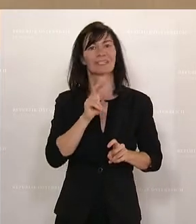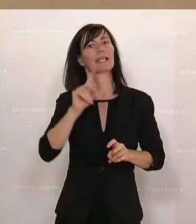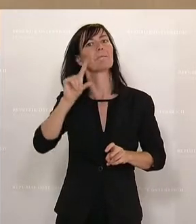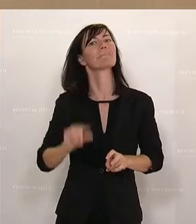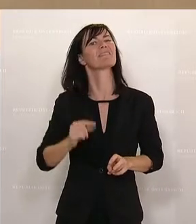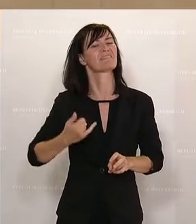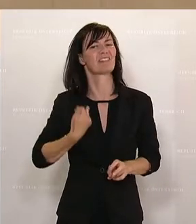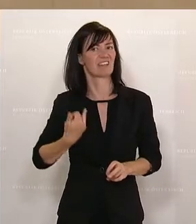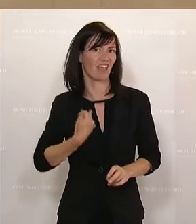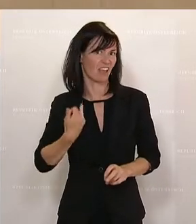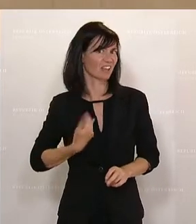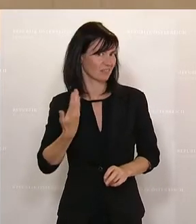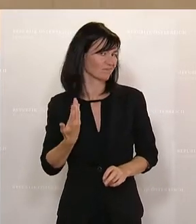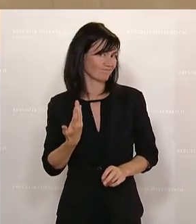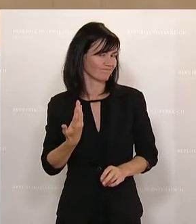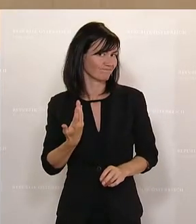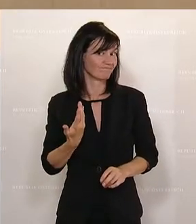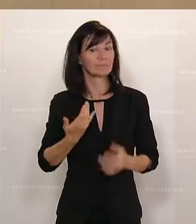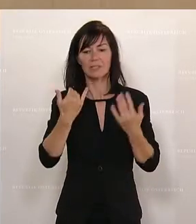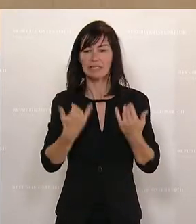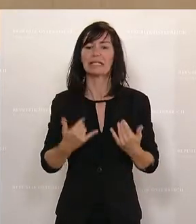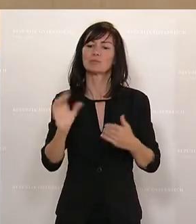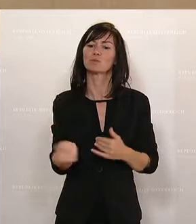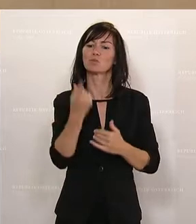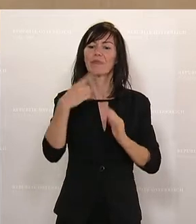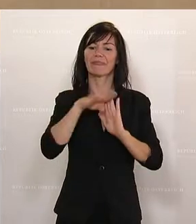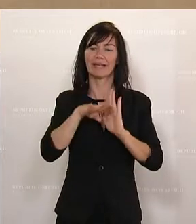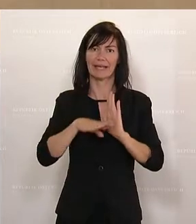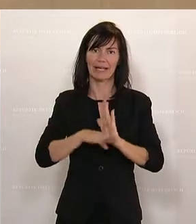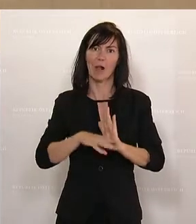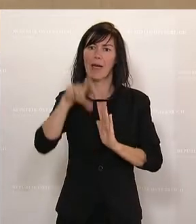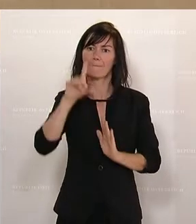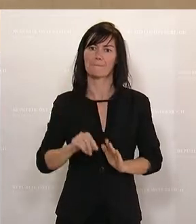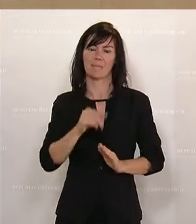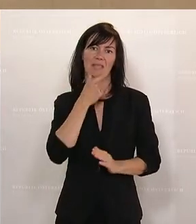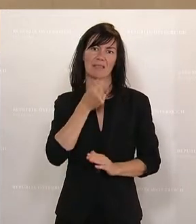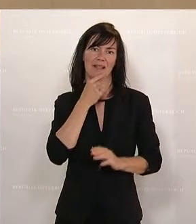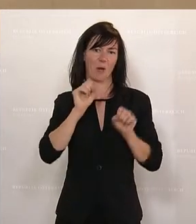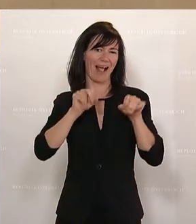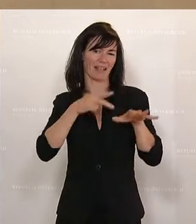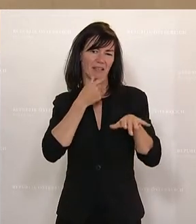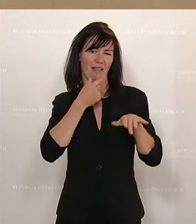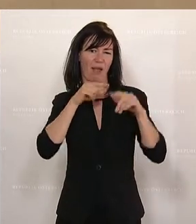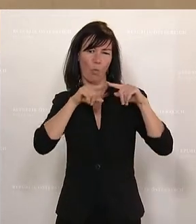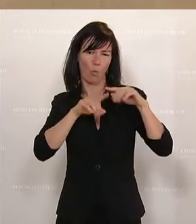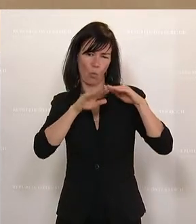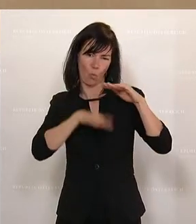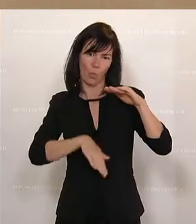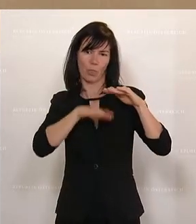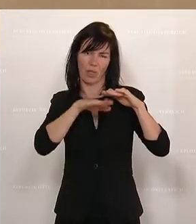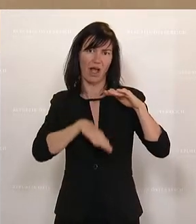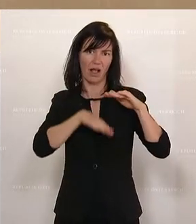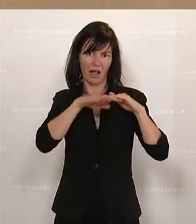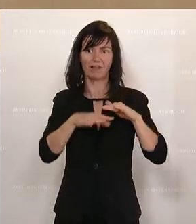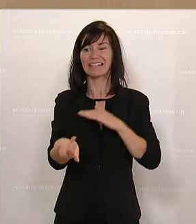widmen wir jetzt einen eigenen Abschnitt mit Sonderregelung für die Minderjährige und wollen damit auch dieser Kritik Rechnung tragen